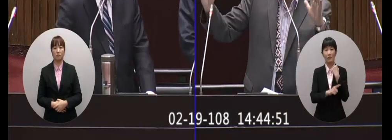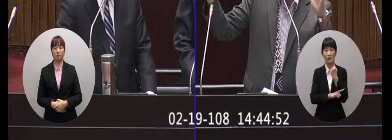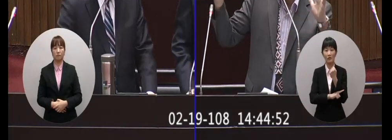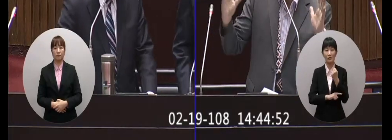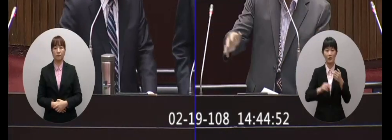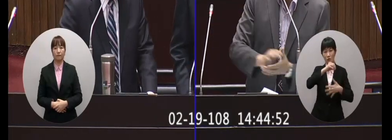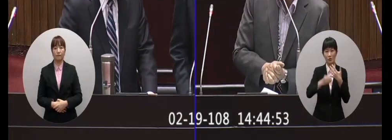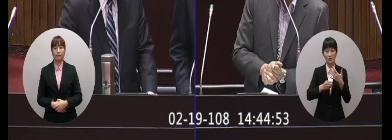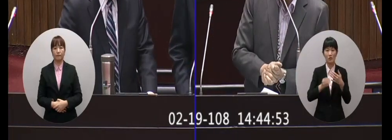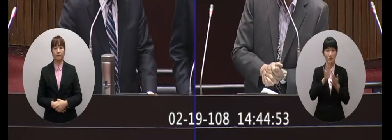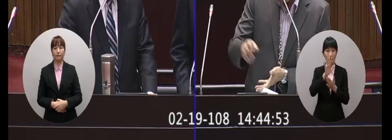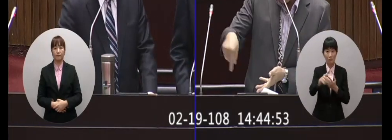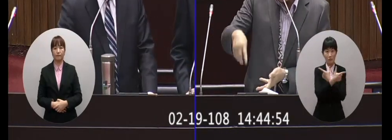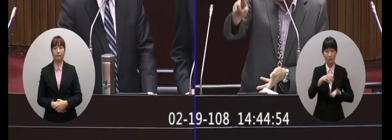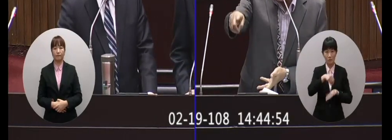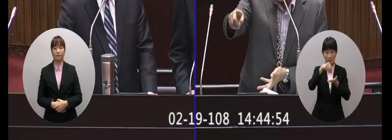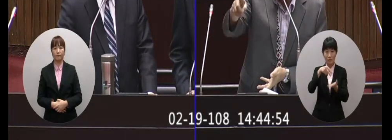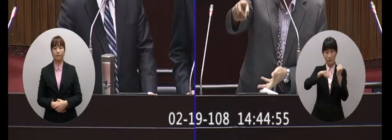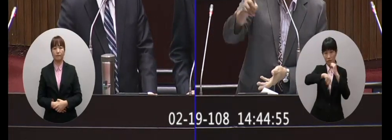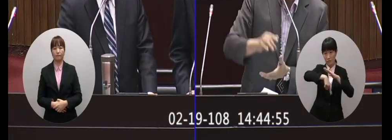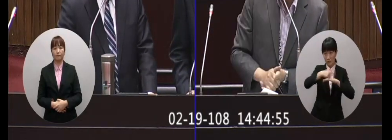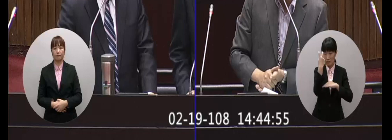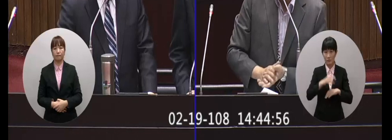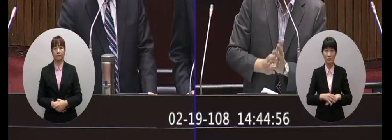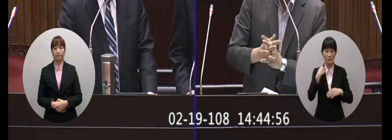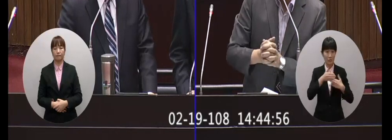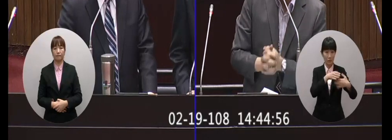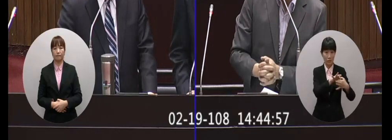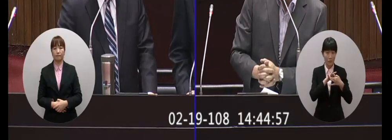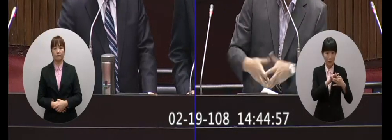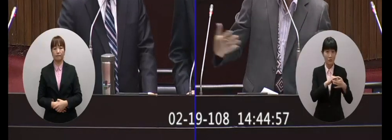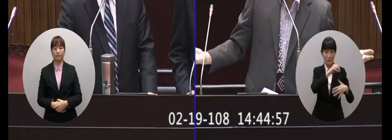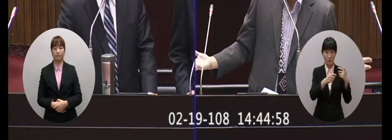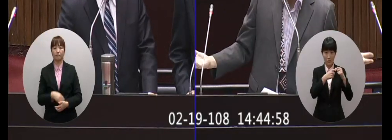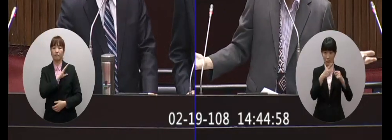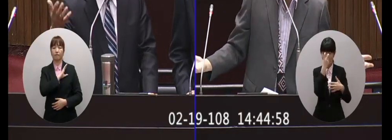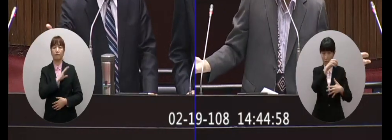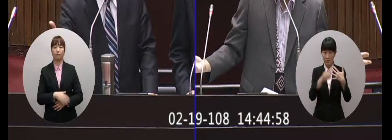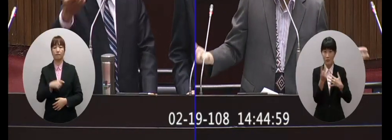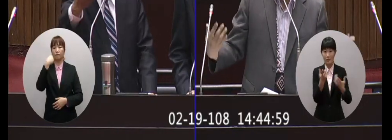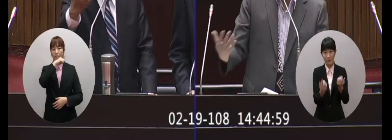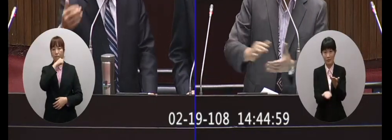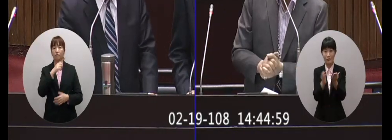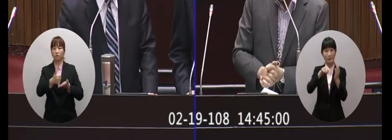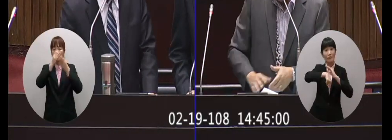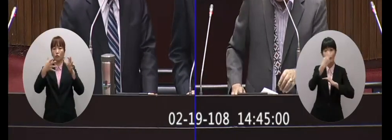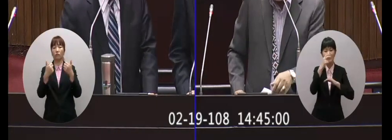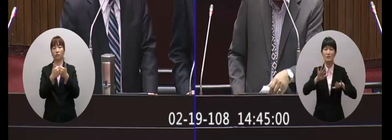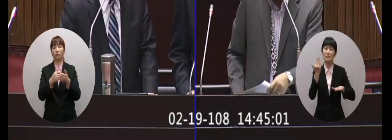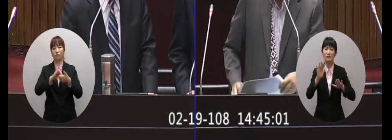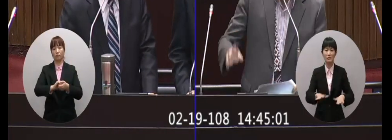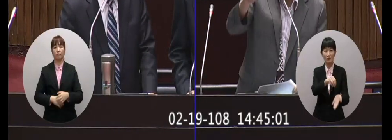條文將來都會受到立法院兩岸關係條例或兩岸協議監督條例來審查那當然我們台灣就是中東部位